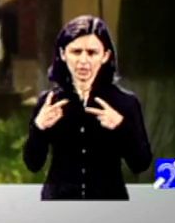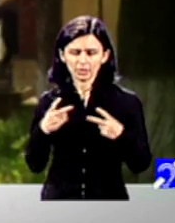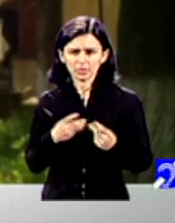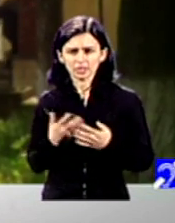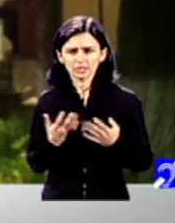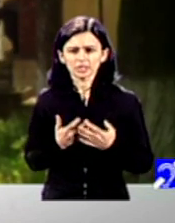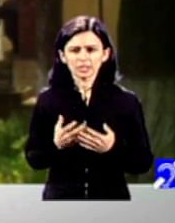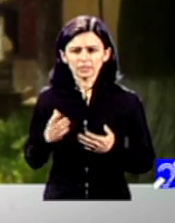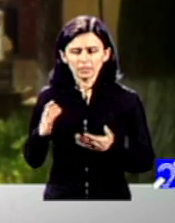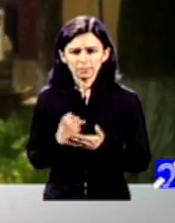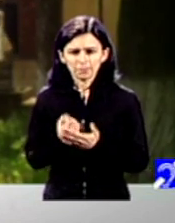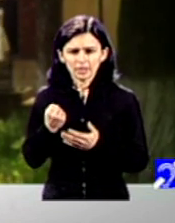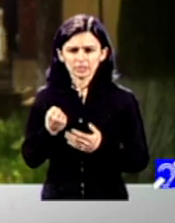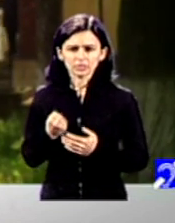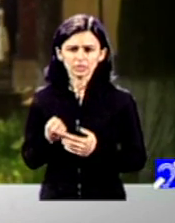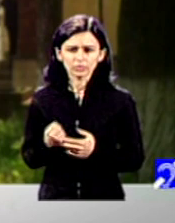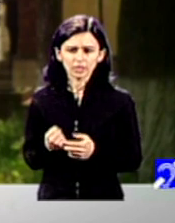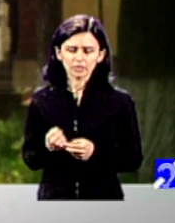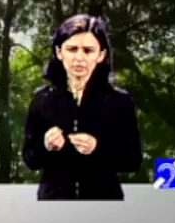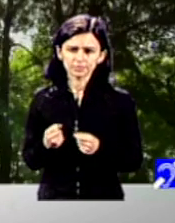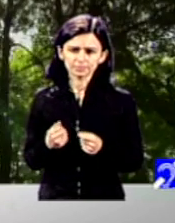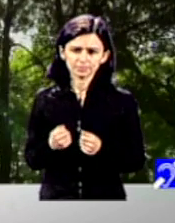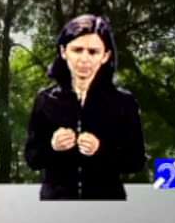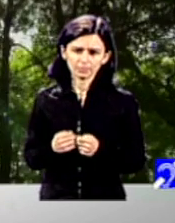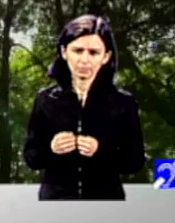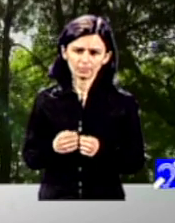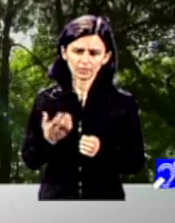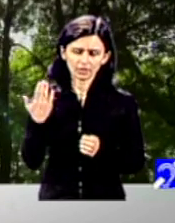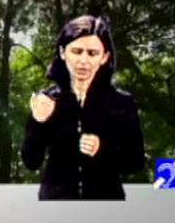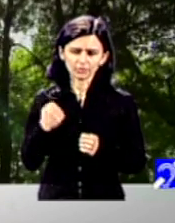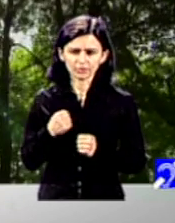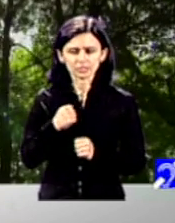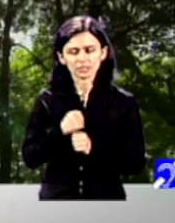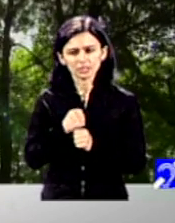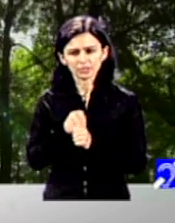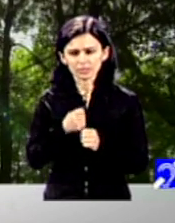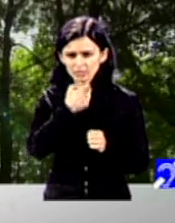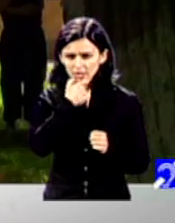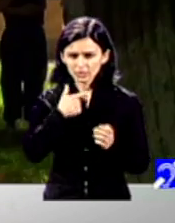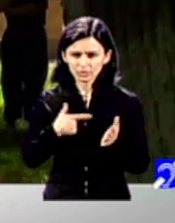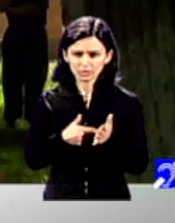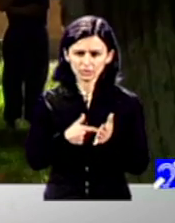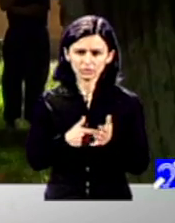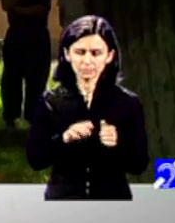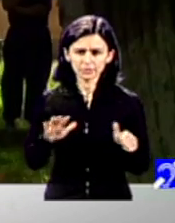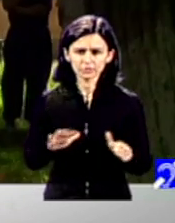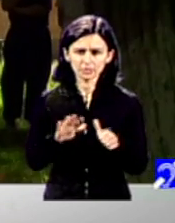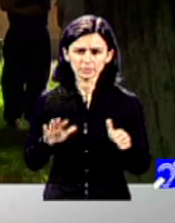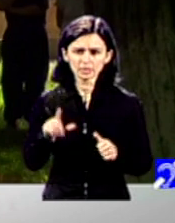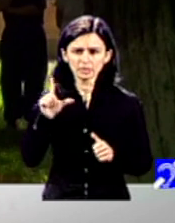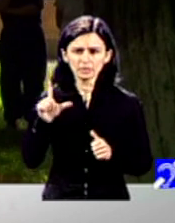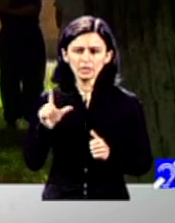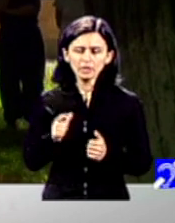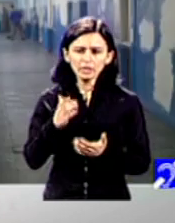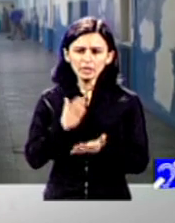dezinstituționalizării, fost luate chiar în 2016 și au fost două hotărâri de guvern prin care